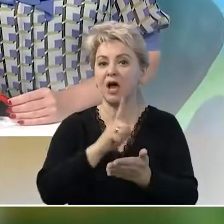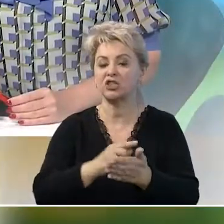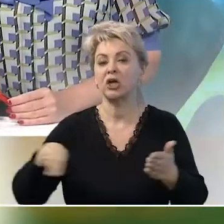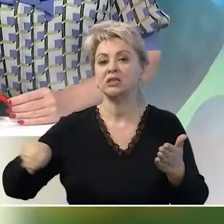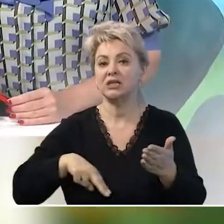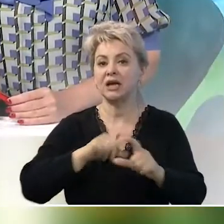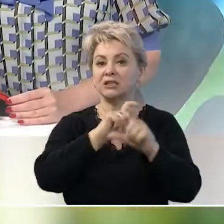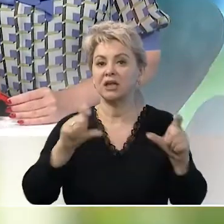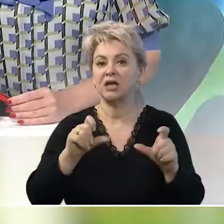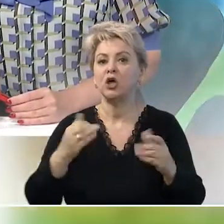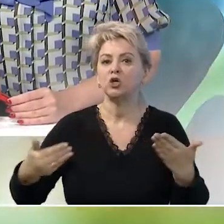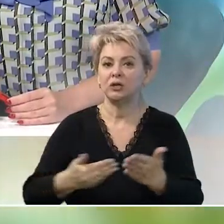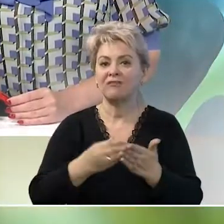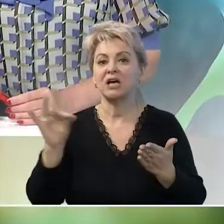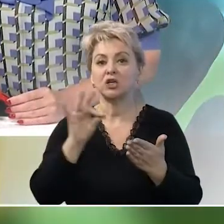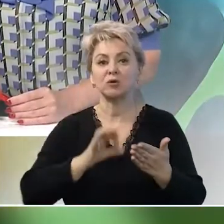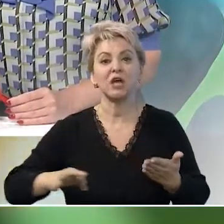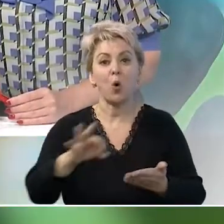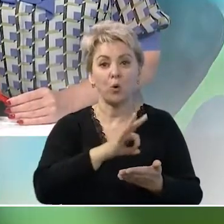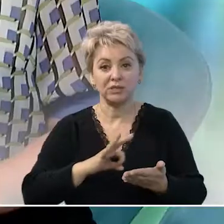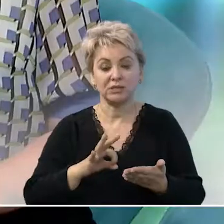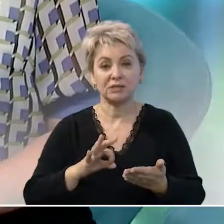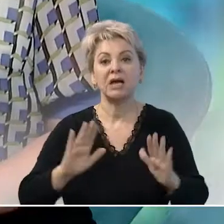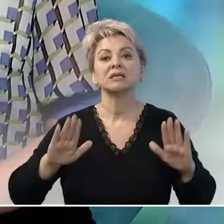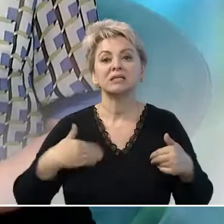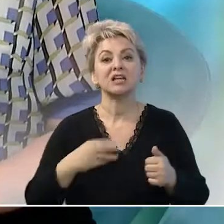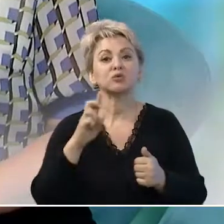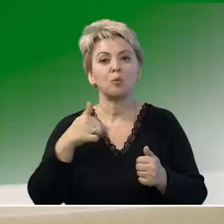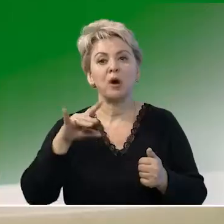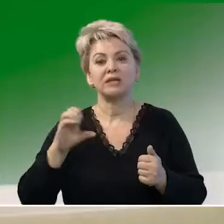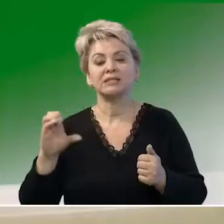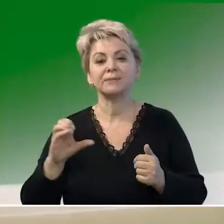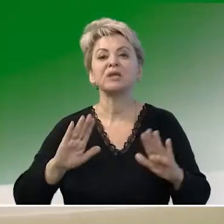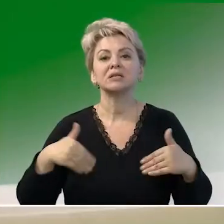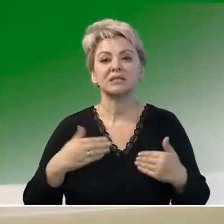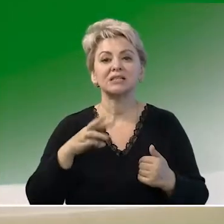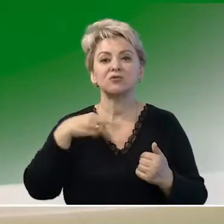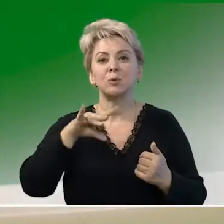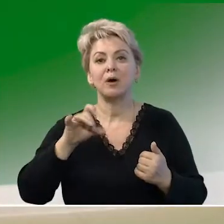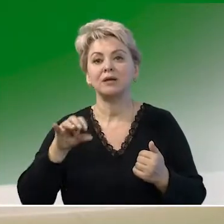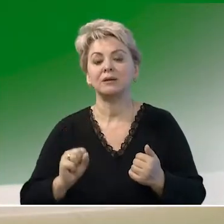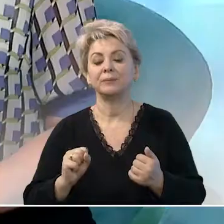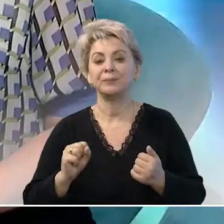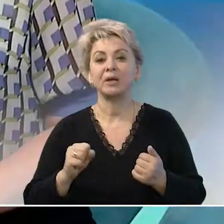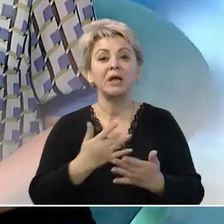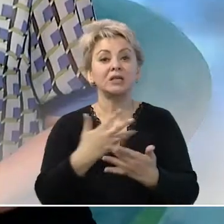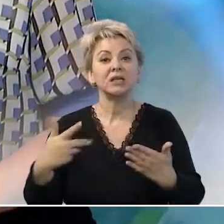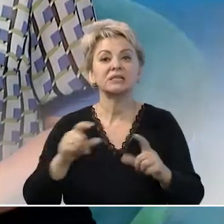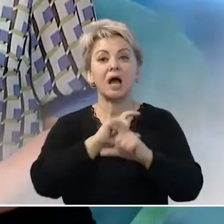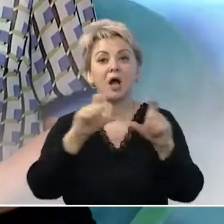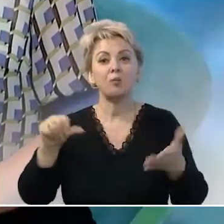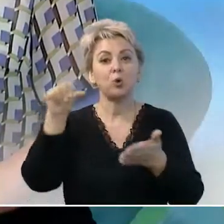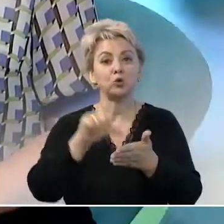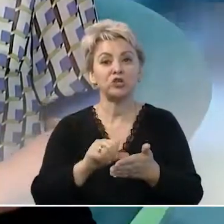обязанности директора агентства инноваций Ростовской области. Здравствуйте, Борис. Здравствуйте, Мария. Несколько